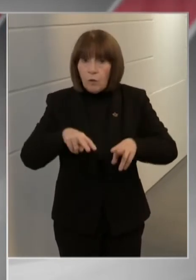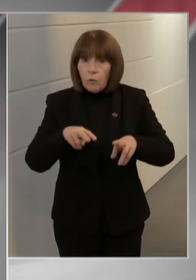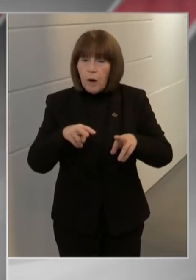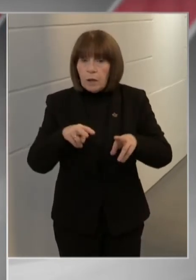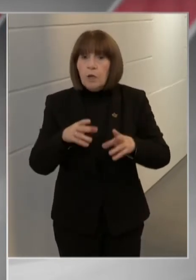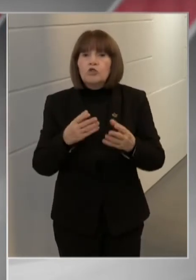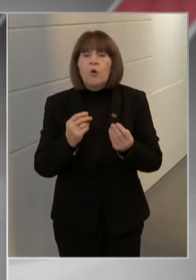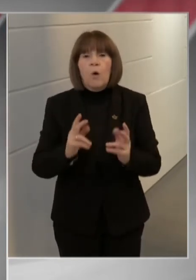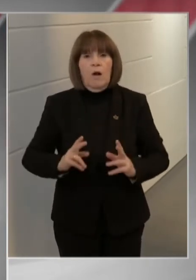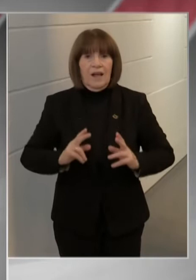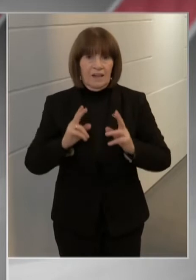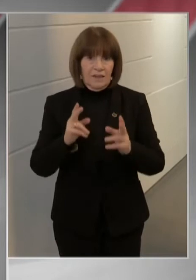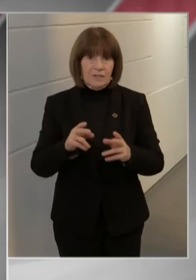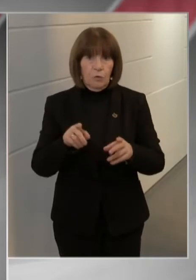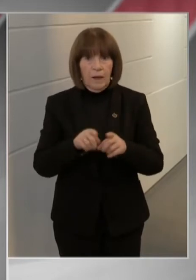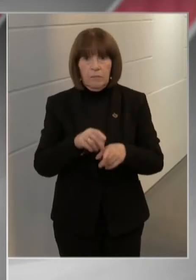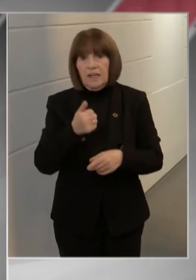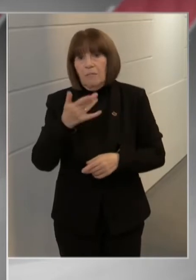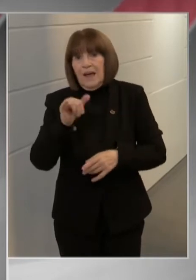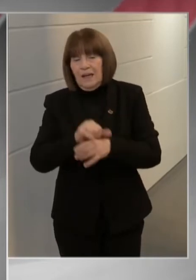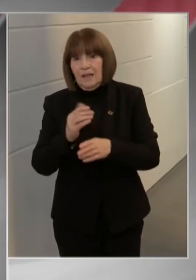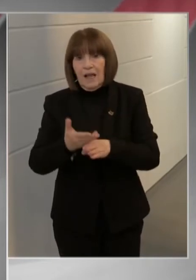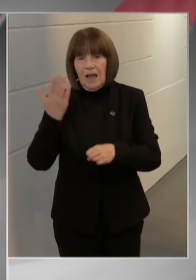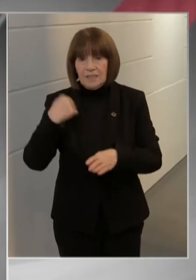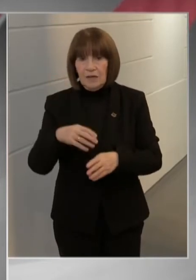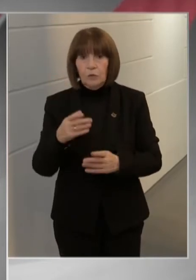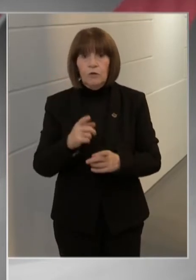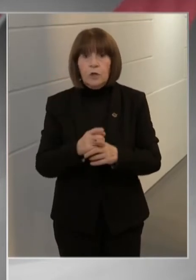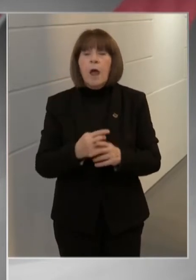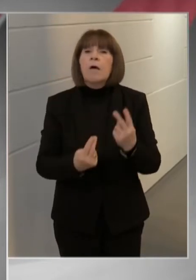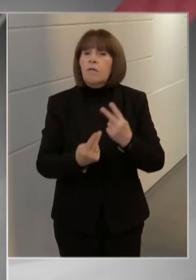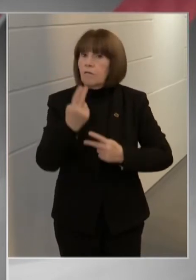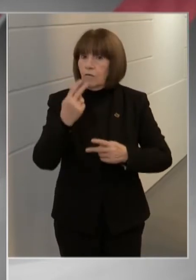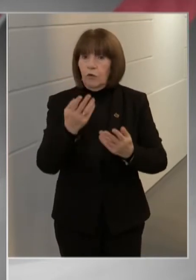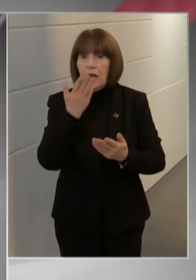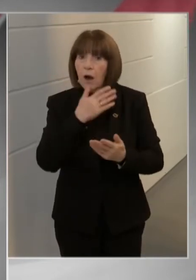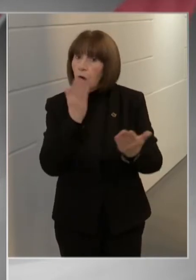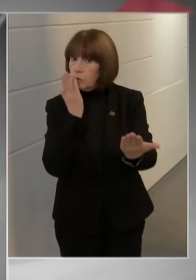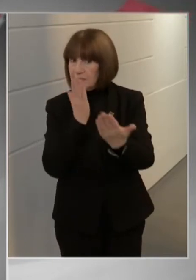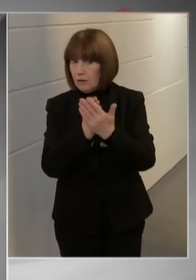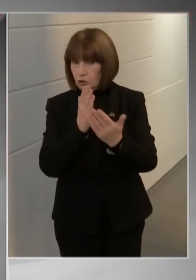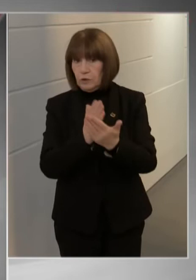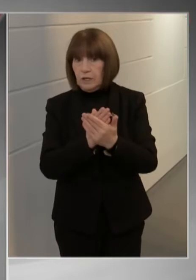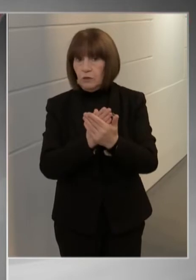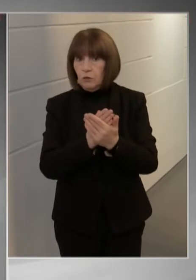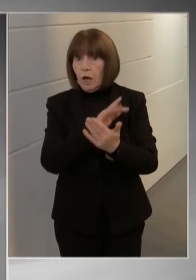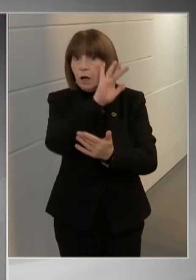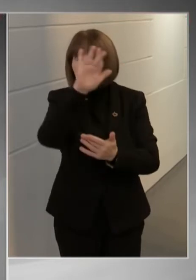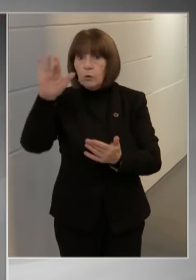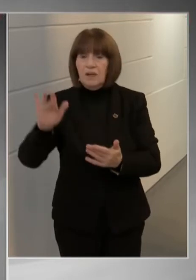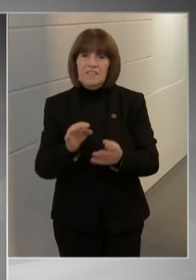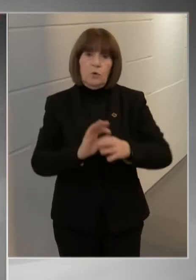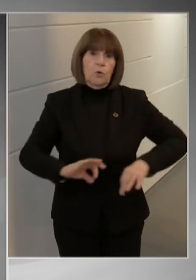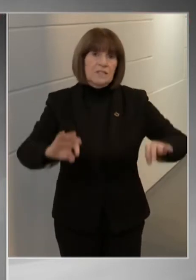is kedvezően alakulnak. Az elmúlt 24 órában 844 jelnőtt a koronavírus fertőzéssel regisztrált esetek száma, és